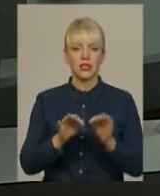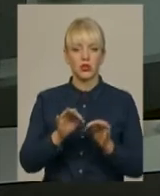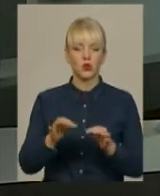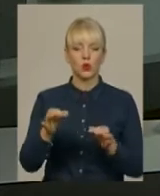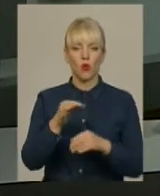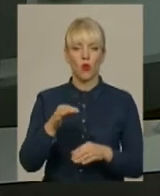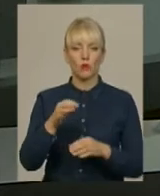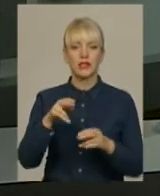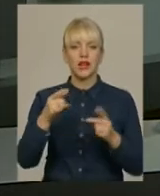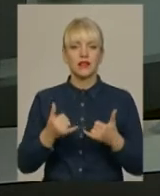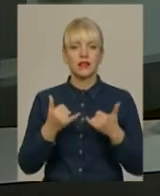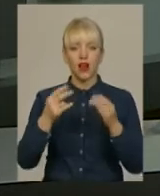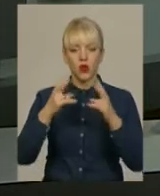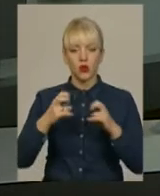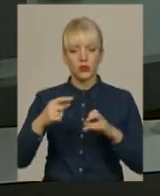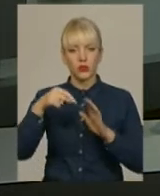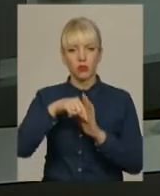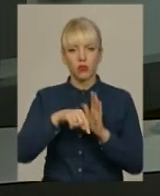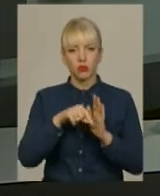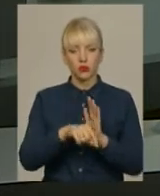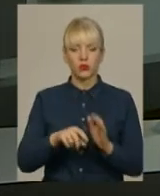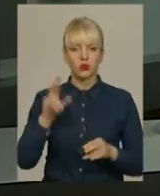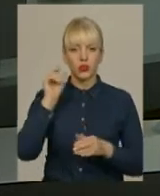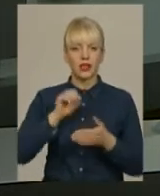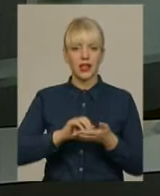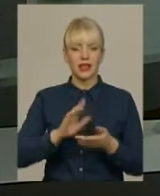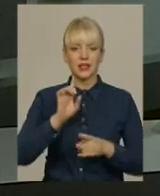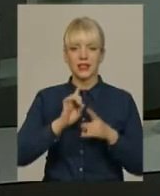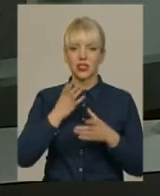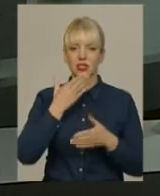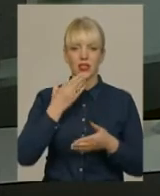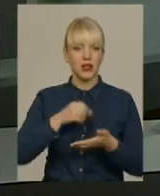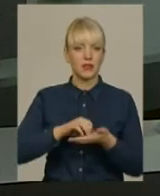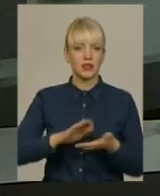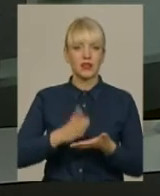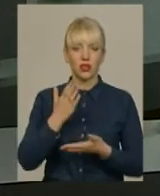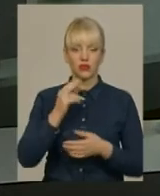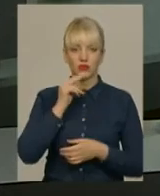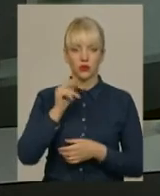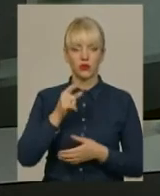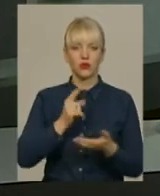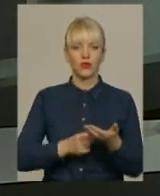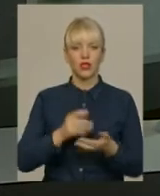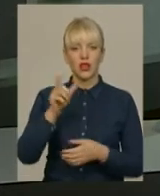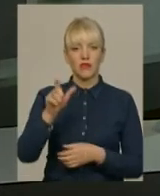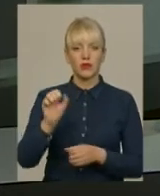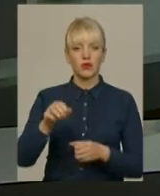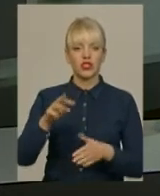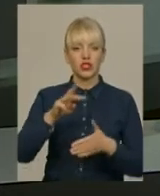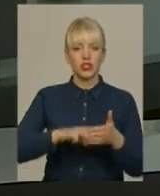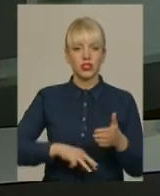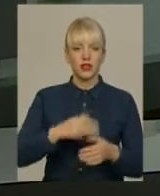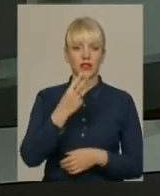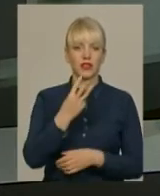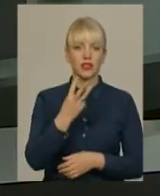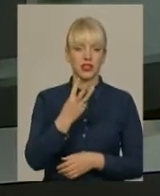по суті. Дату засідання ще не призначили. Якщо провину служителя Фоміди доведуть, він може сплатити штраф від 3 до 5